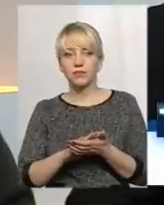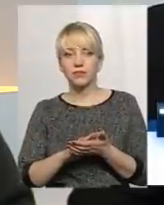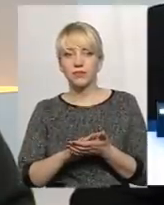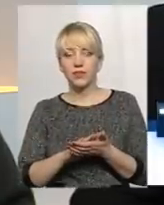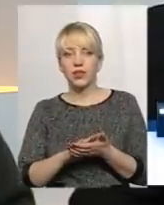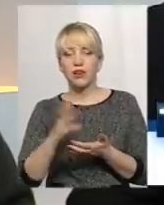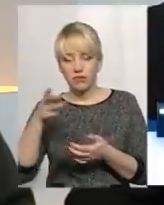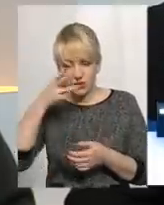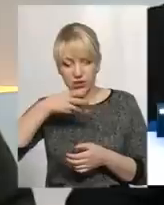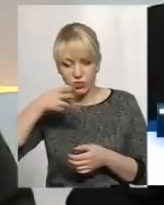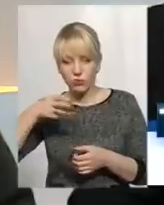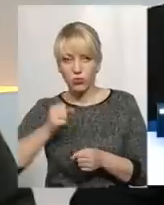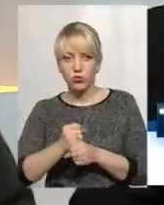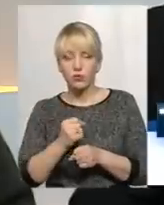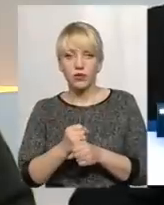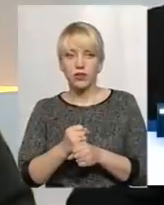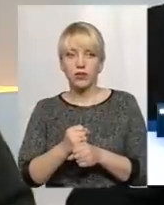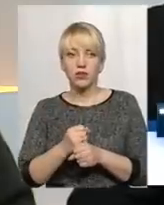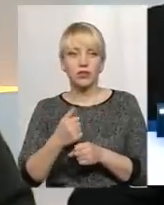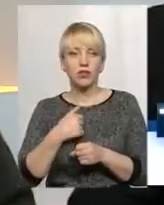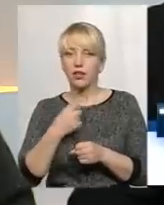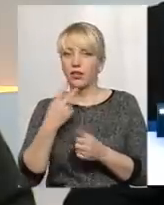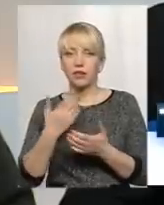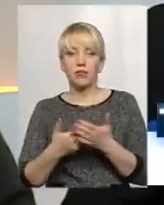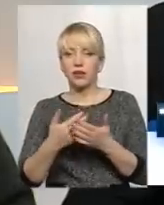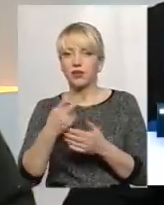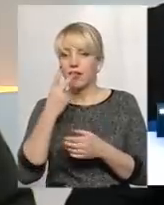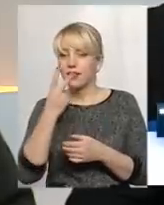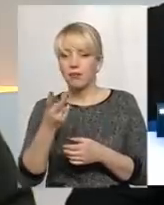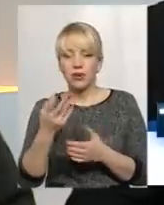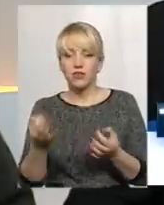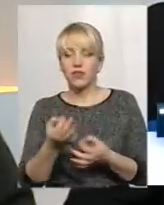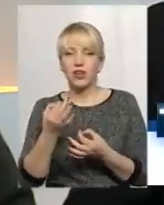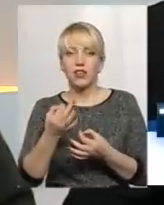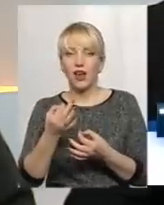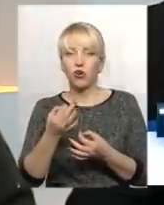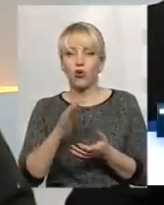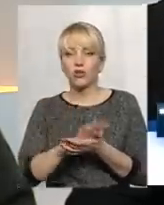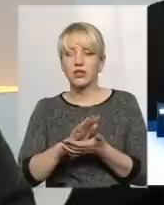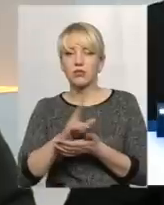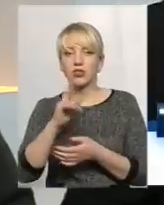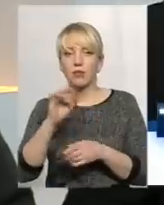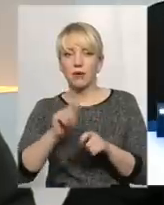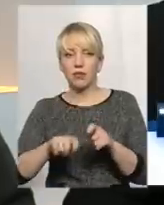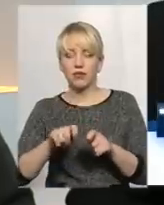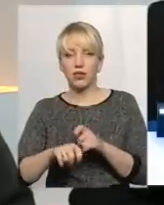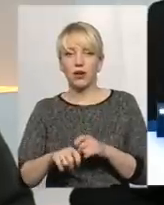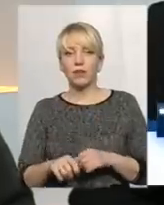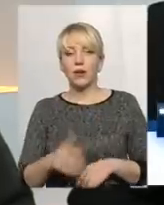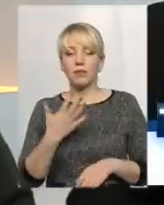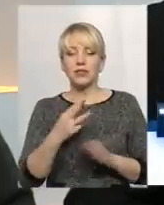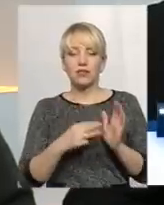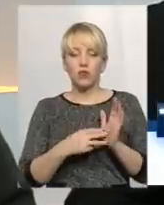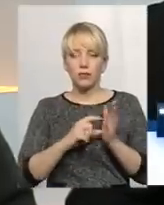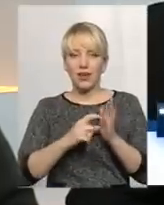Чим ви зйомку робили? Я взагалі на нашій території засмічення не бачу при перевірці. Я не знаю, де ми взяли засмічення. Друге питання. 58-й квартал, 38